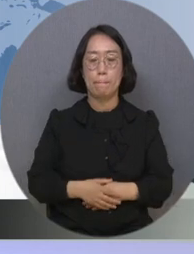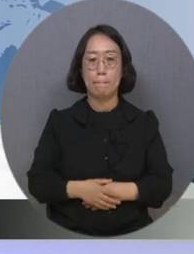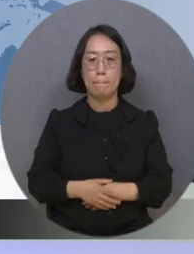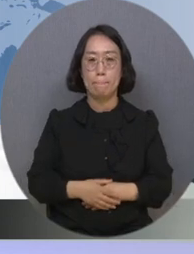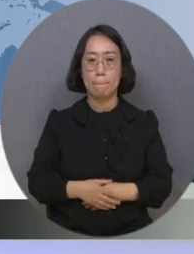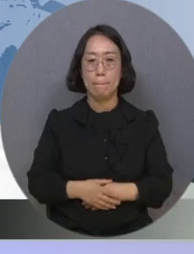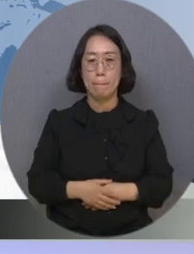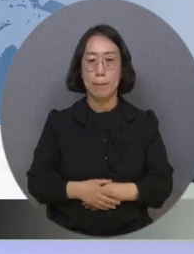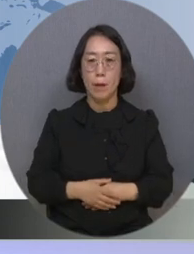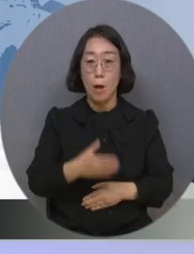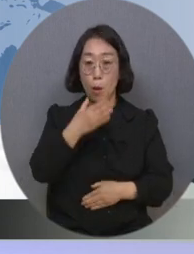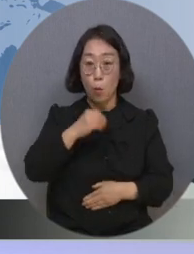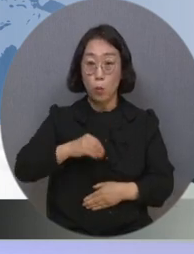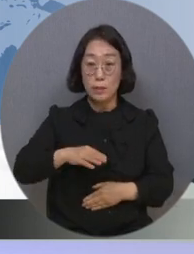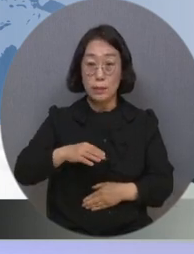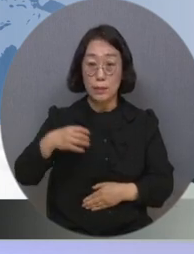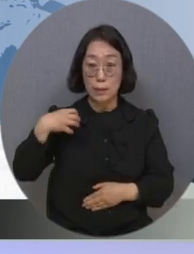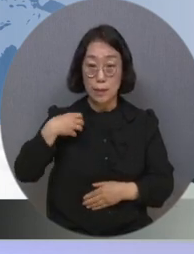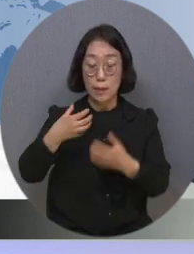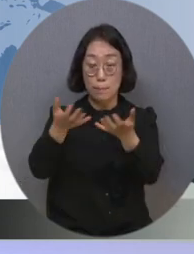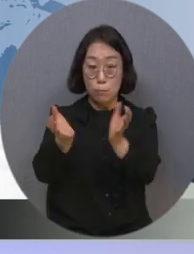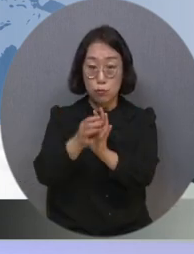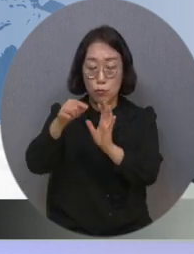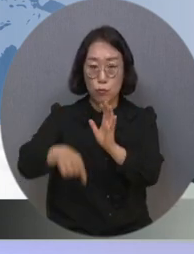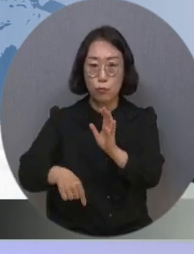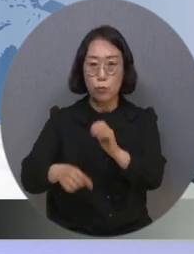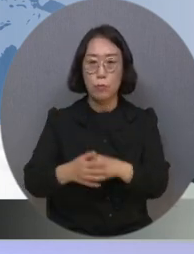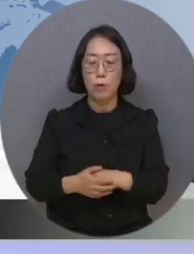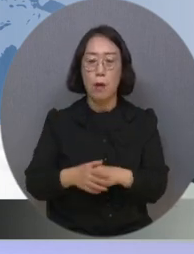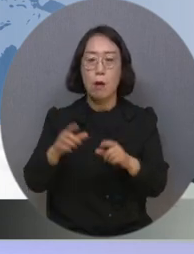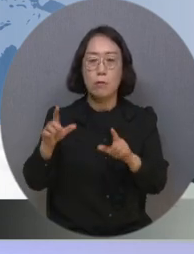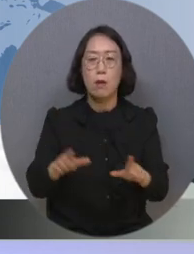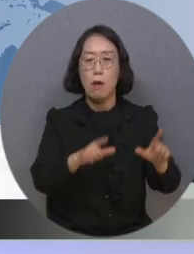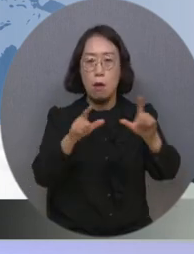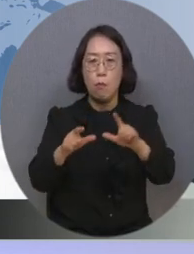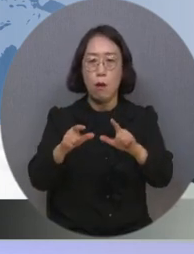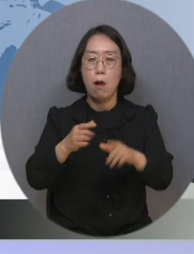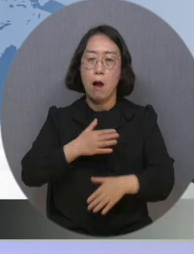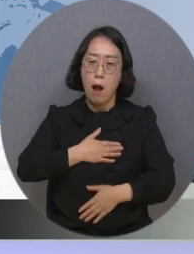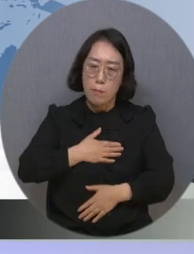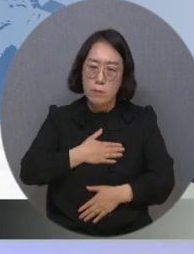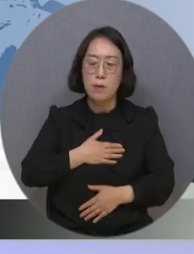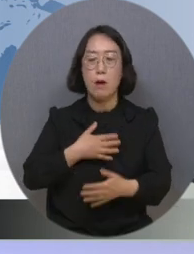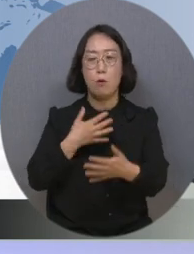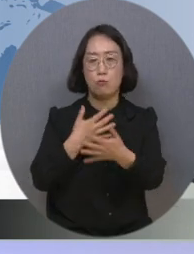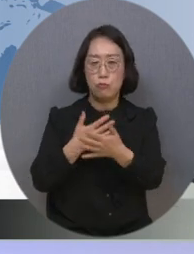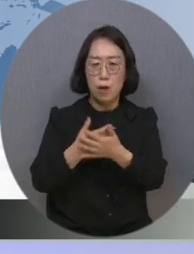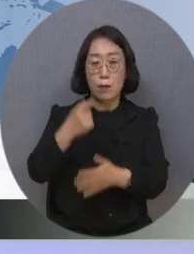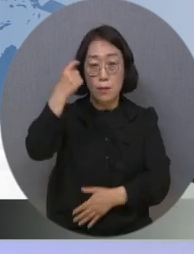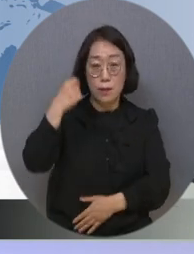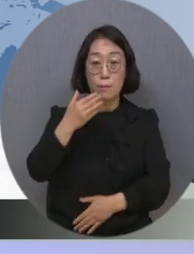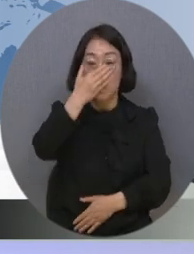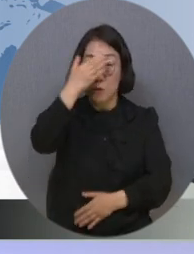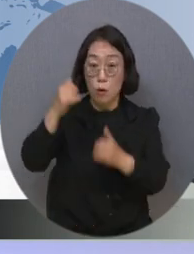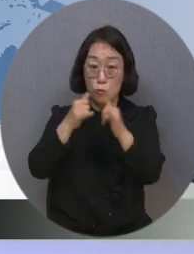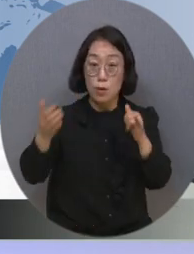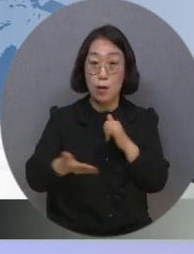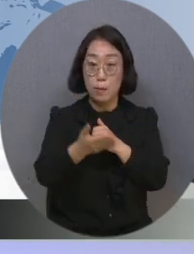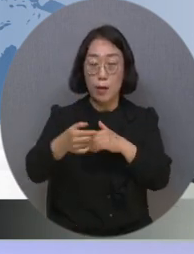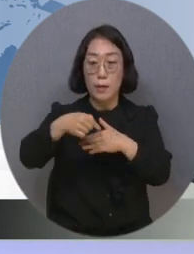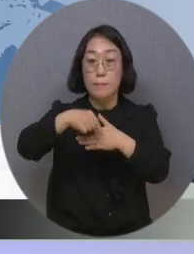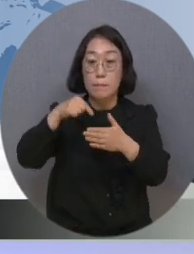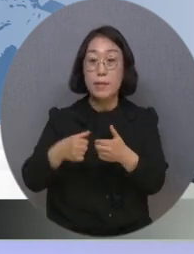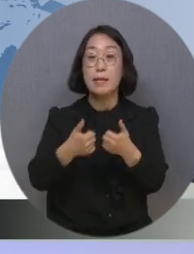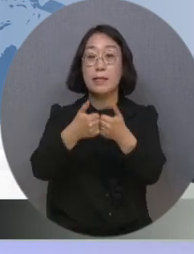보건복지부는 일상생활에서 정서적, 심리적으로 우울감, 불안 등을 겪고 있는 청년에게 심리상담을